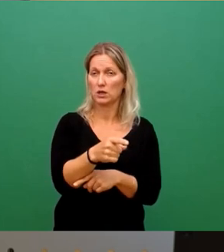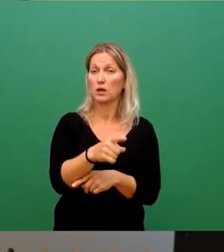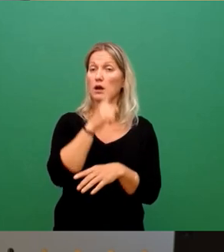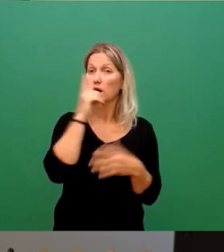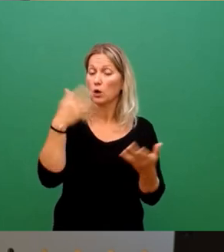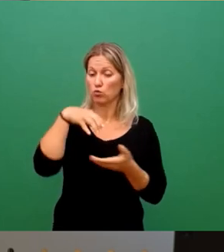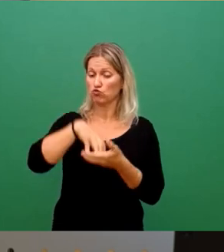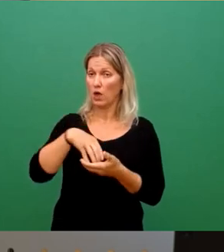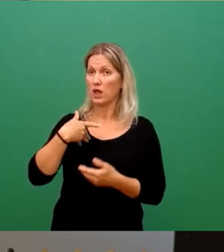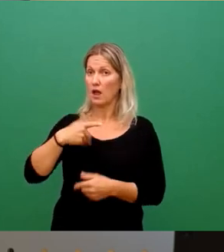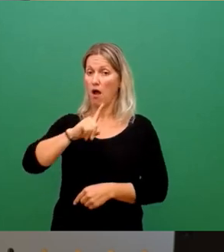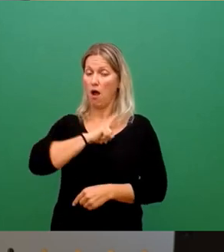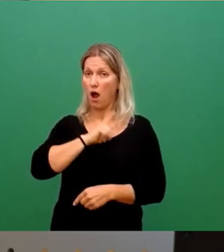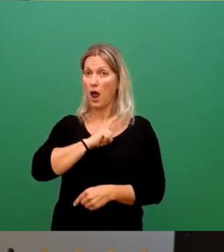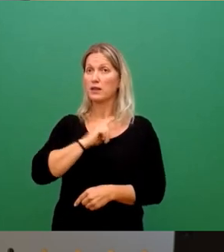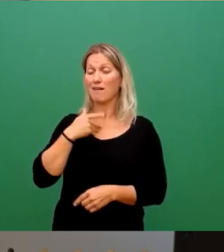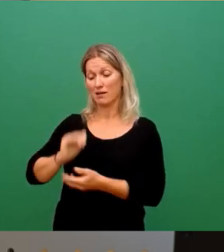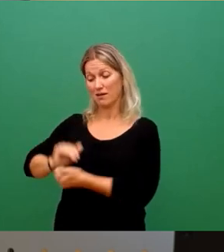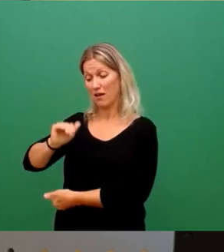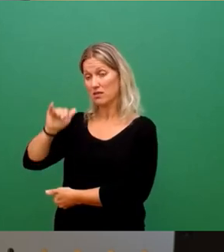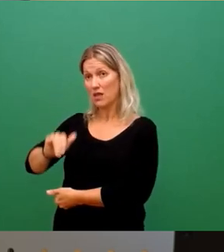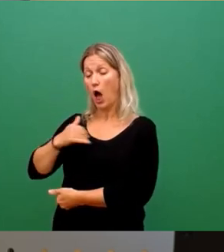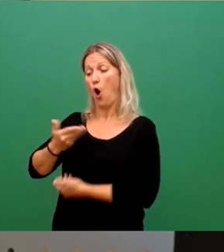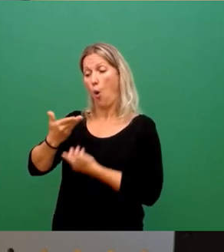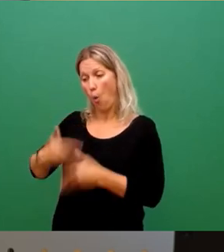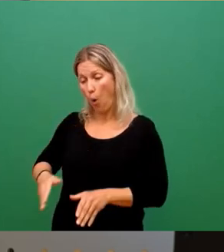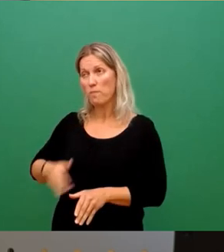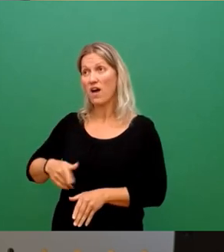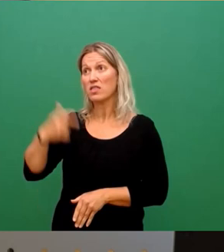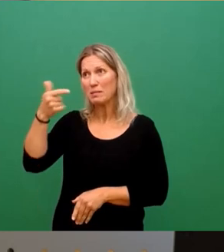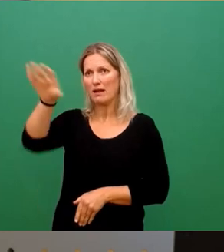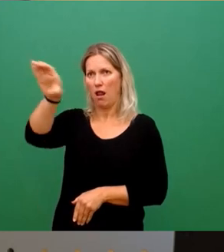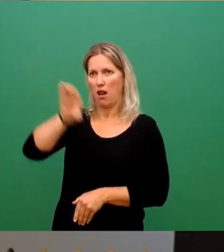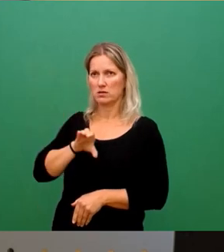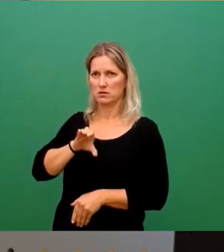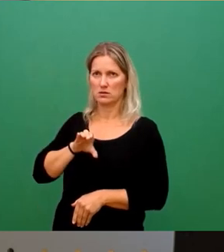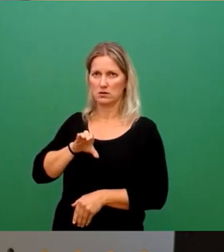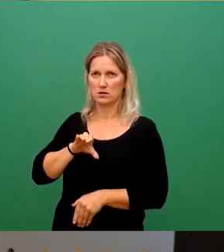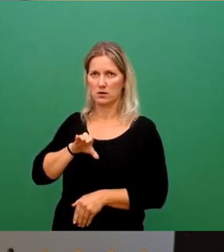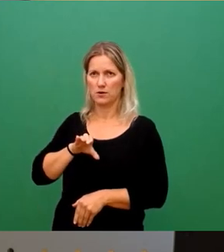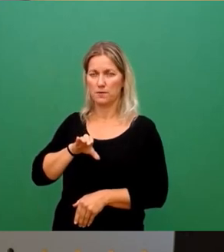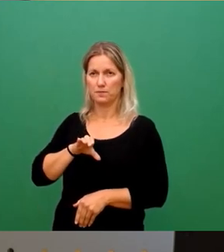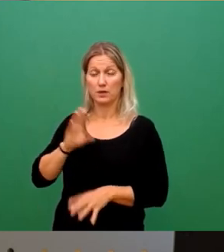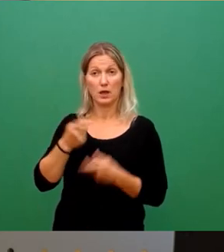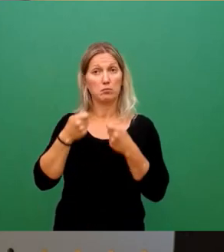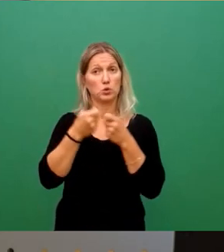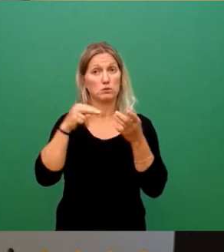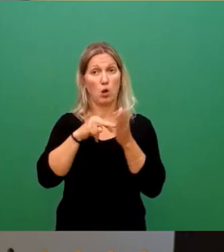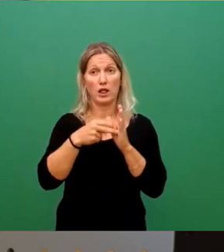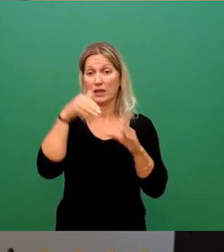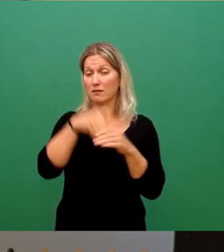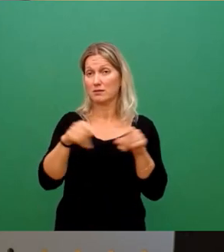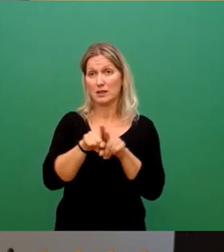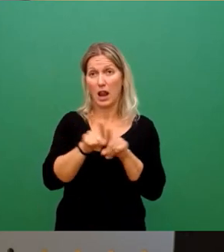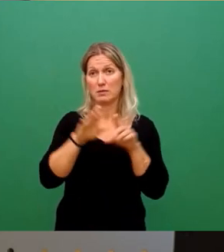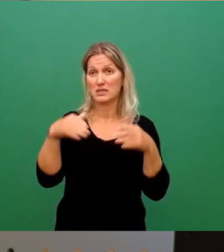opfert, um an diese Gelder zu kommen. Das gleiche Schema finden wir ja auch in der Bundespolitik. Die Einnahmen aus